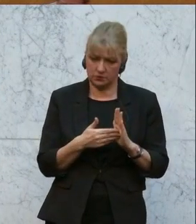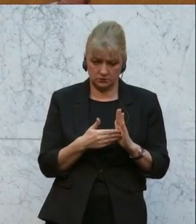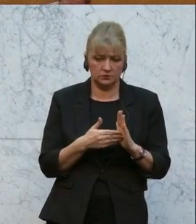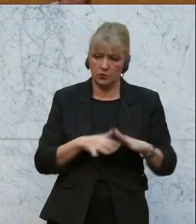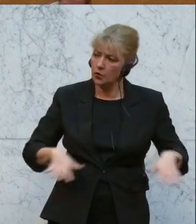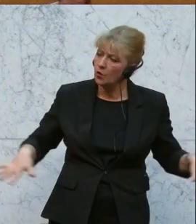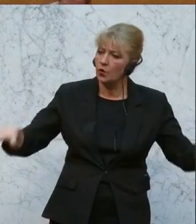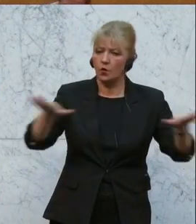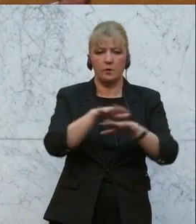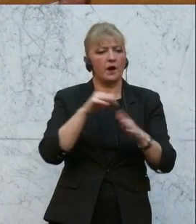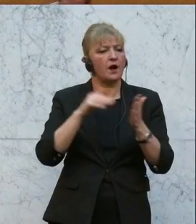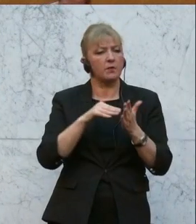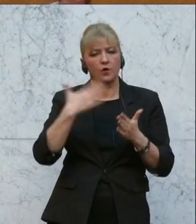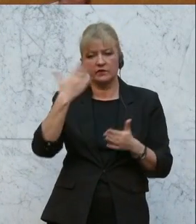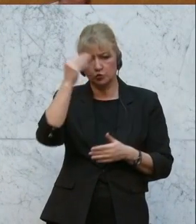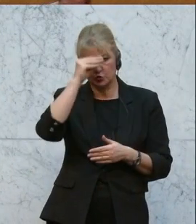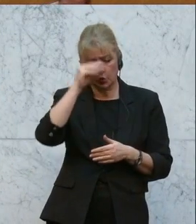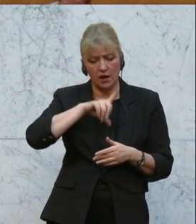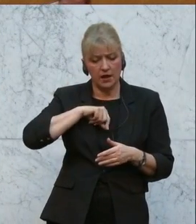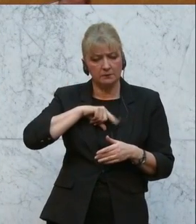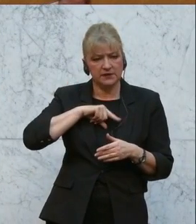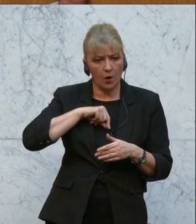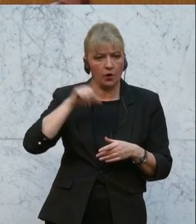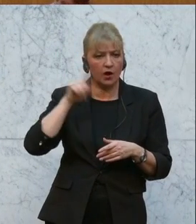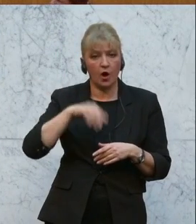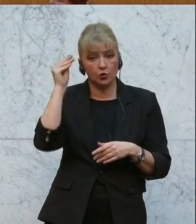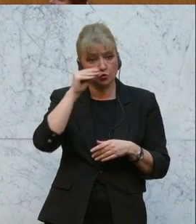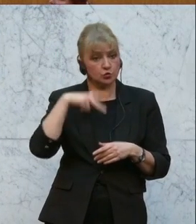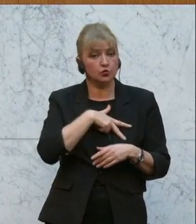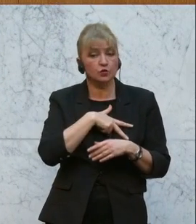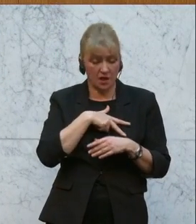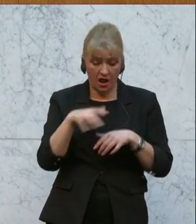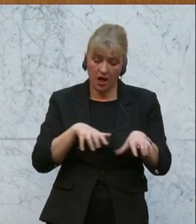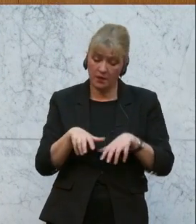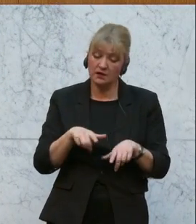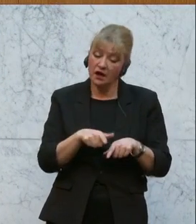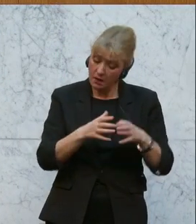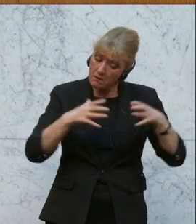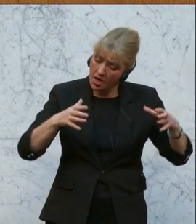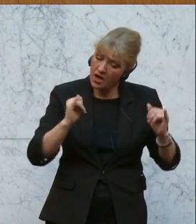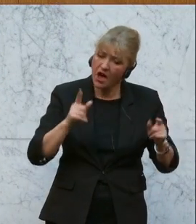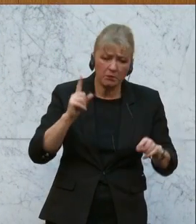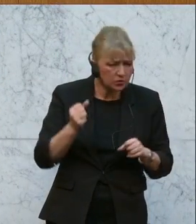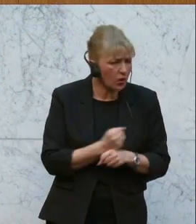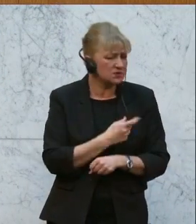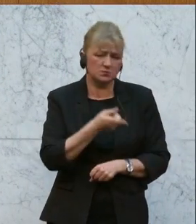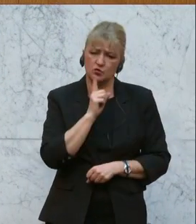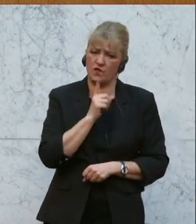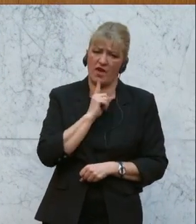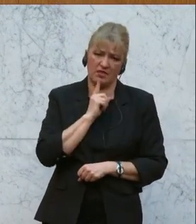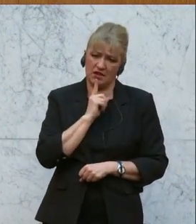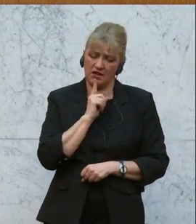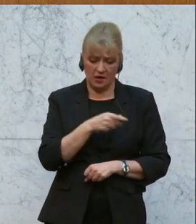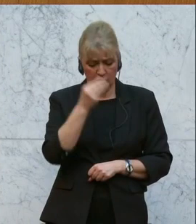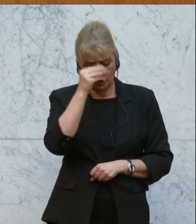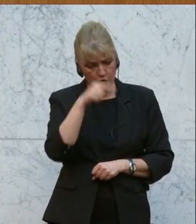flächendeckende Schulpsychologinnen und Schulsozialarbeit. Ja, sie wurde aufgestockt, aber wir wissen auch, dass es nach wie vor zu wenig ist, weil die Schule